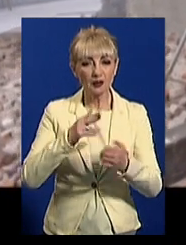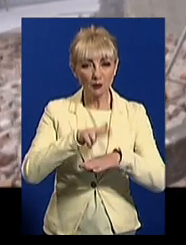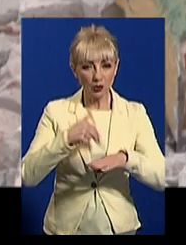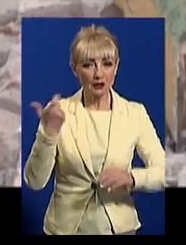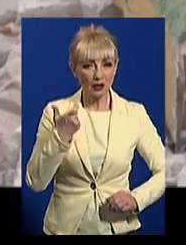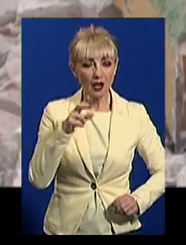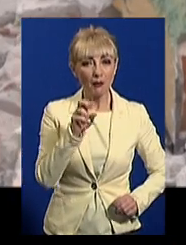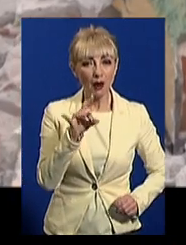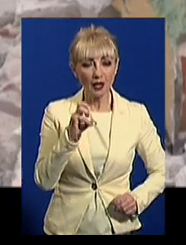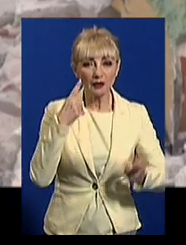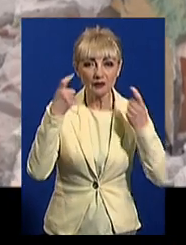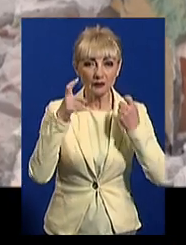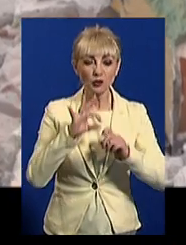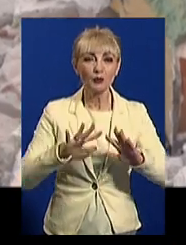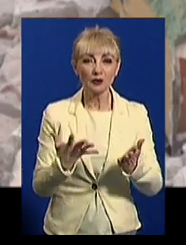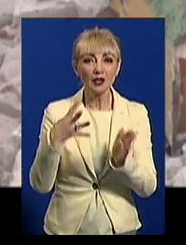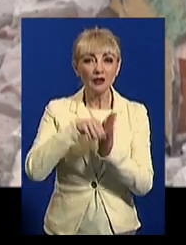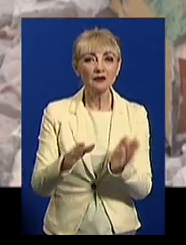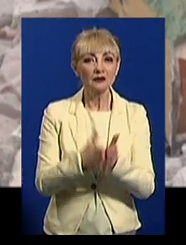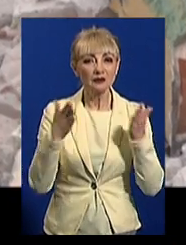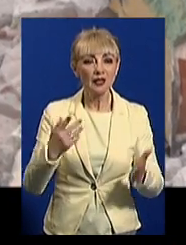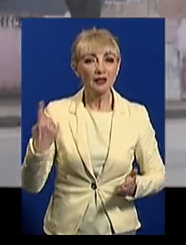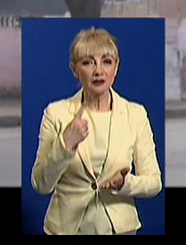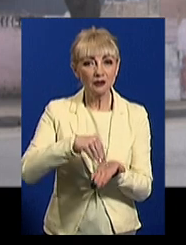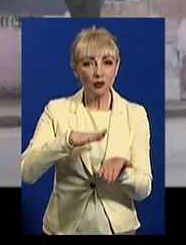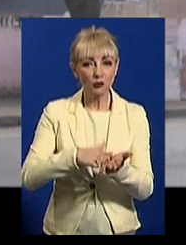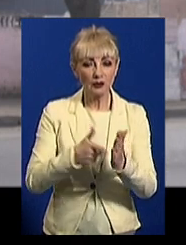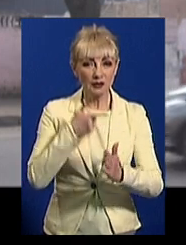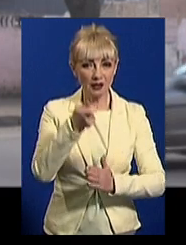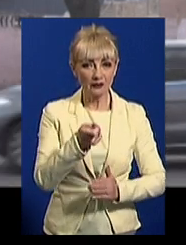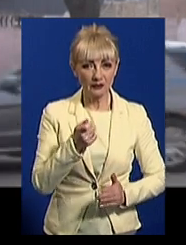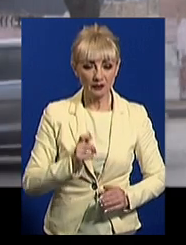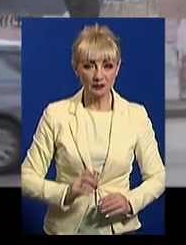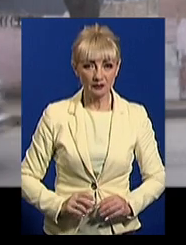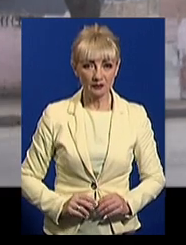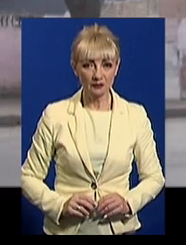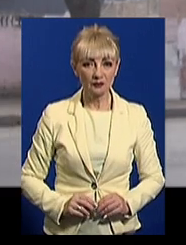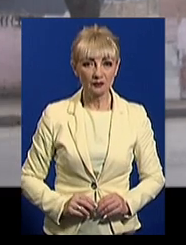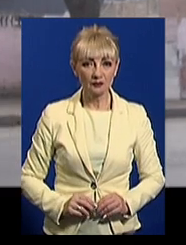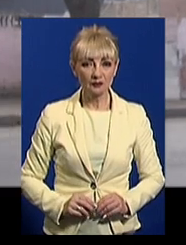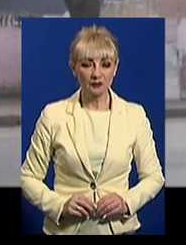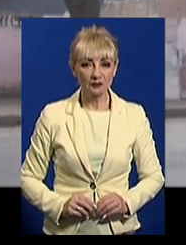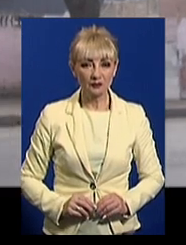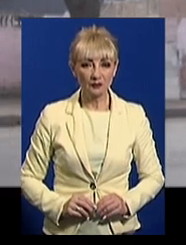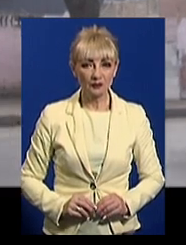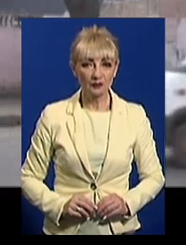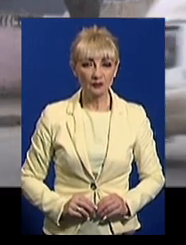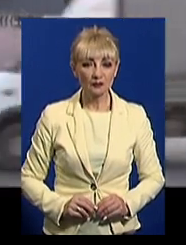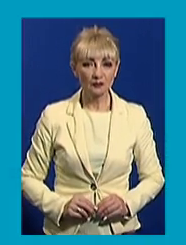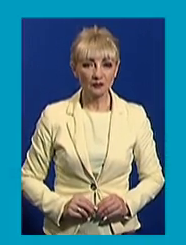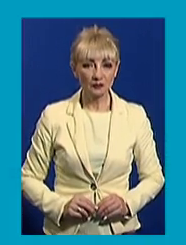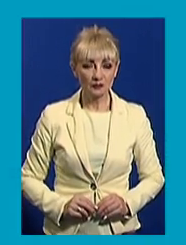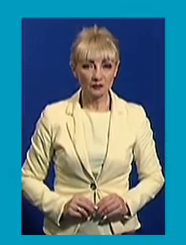Бараник. Інформацію про подію внесли до журналу «Єдиного обліку заяв». Надія Шостак, Альона Рязанцева, Юрій Лавриненко. Новини ЮАХарків.